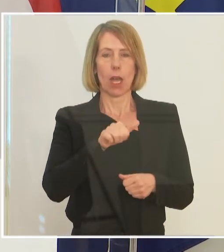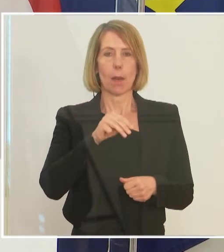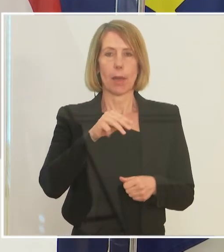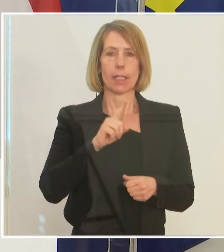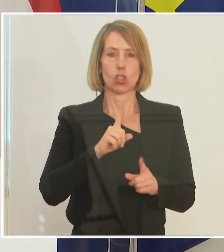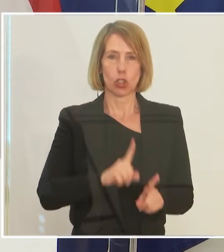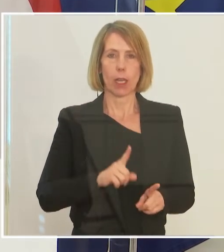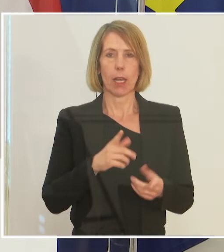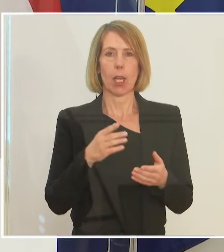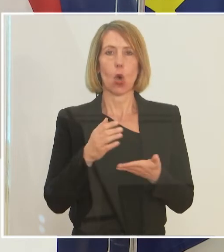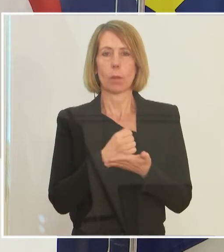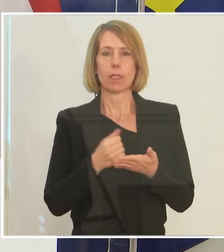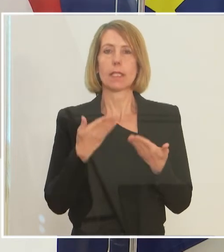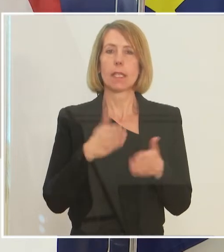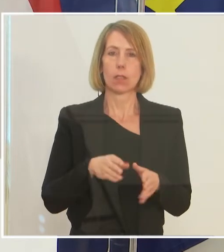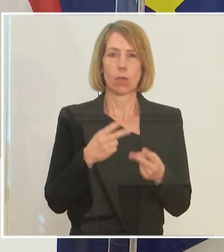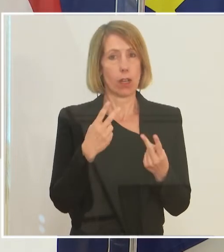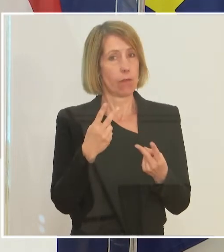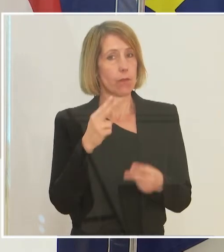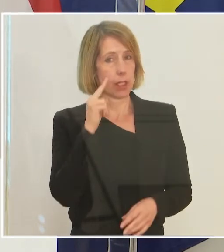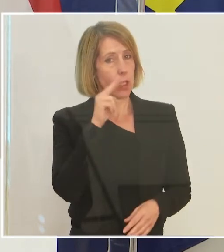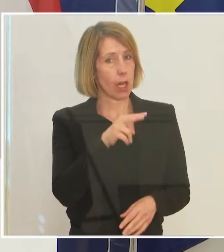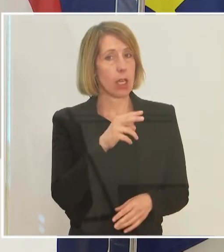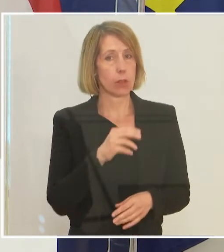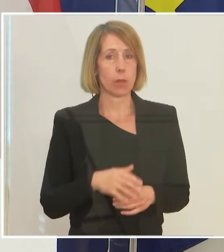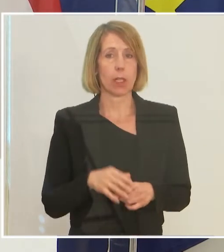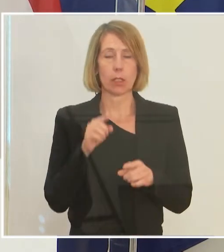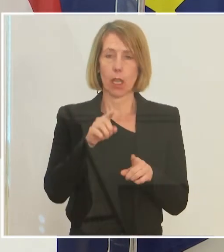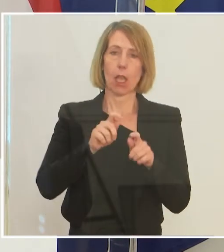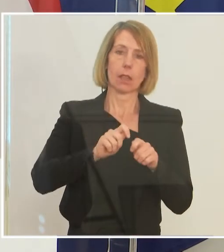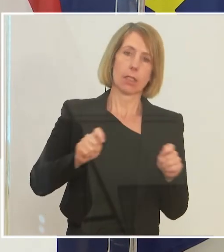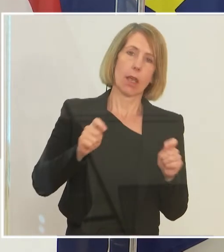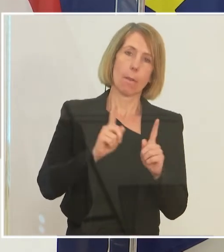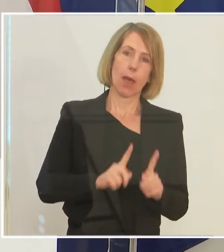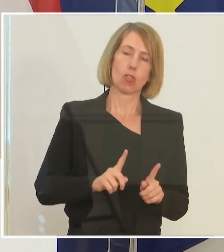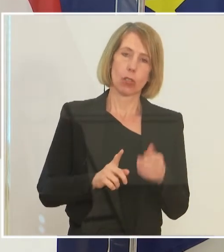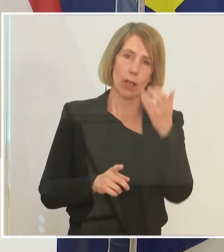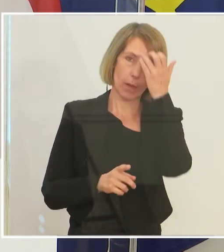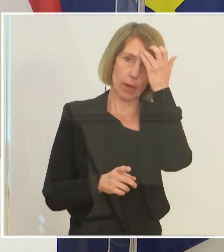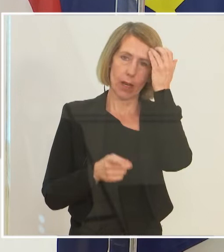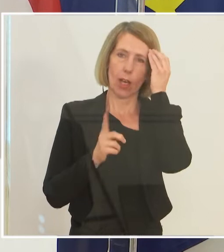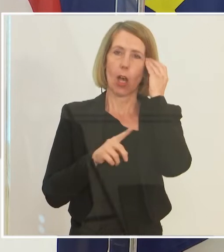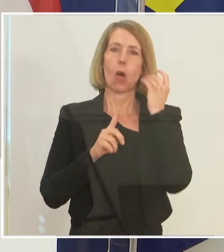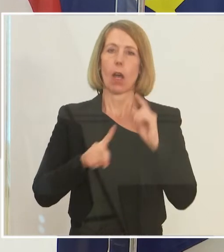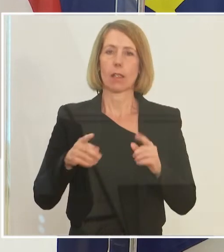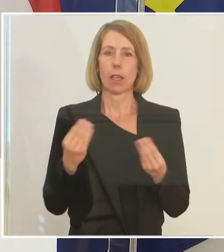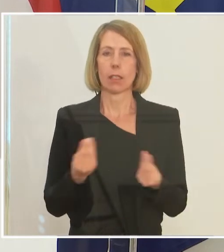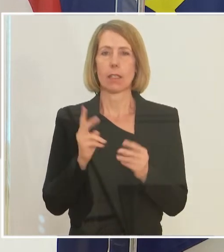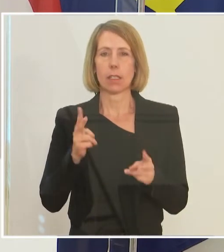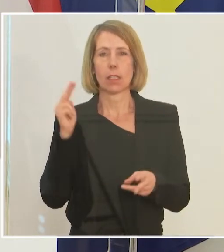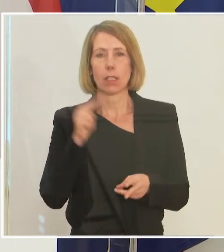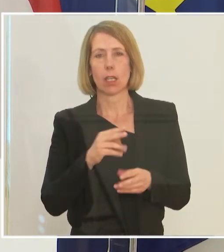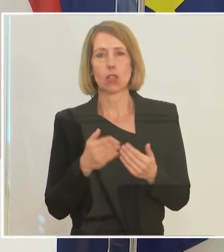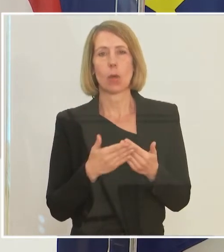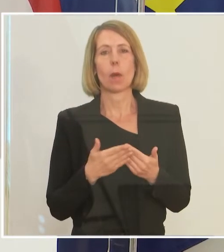abrechnen. Umsatzentfall ist ein ganz wichtiger Aspekt, den man als Maßstab heranziehen kann. Man kann sich vielleicht andere Dinge anschauen. Man kann